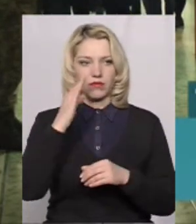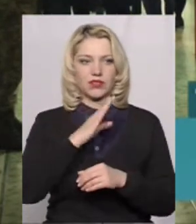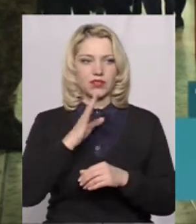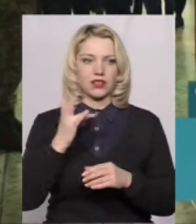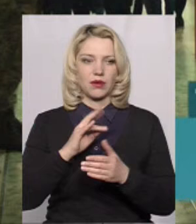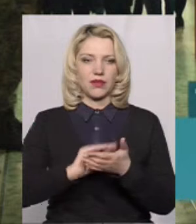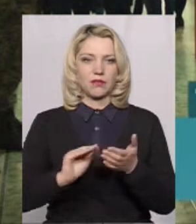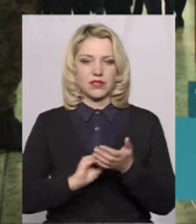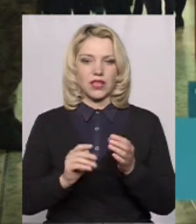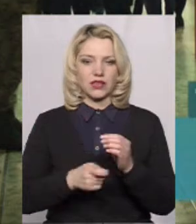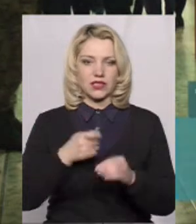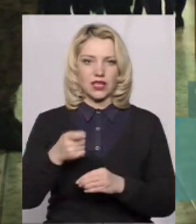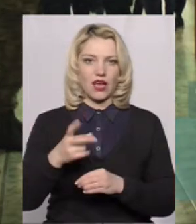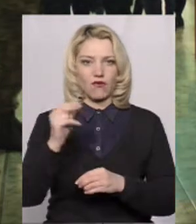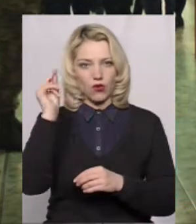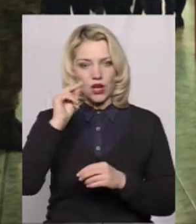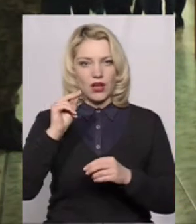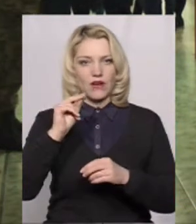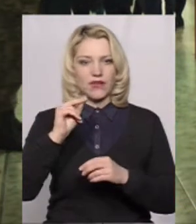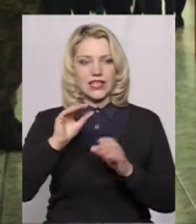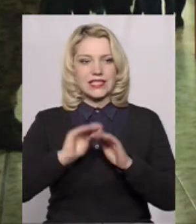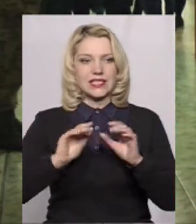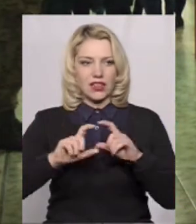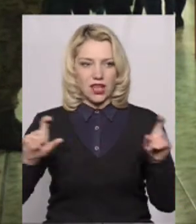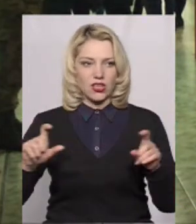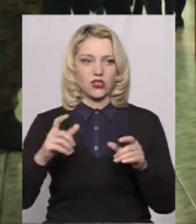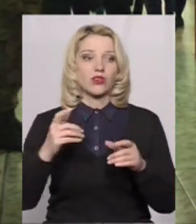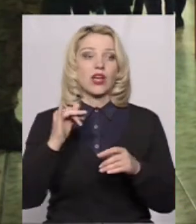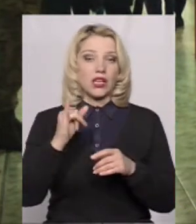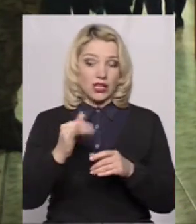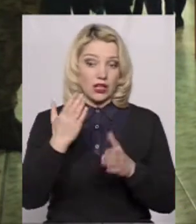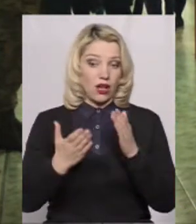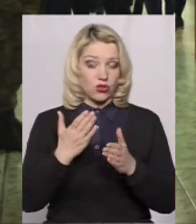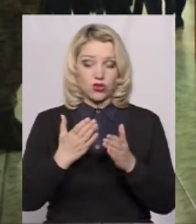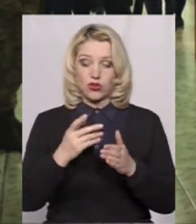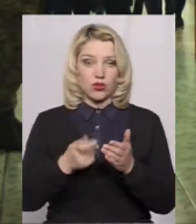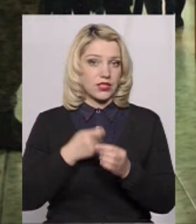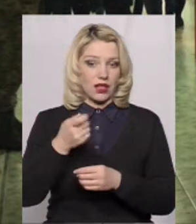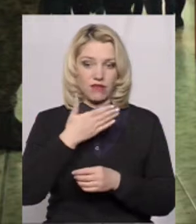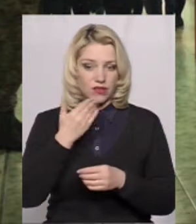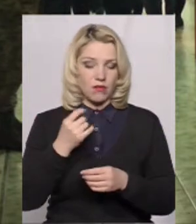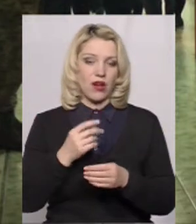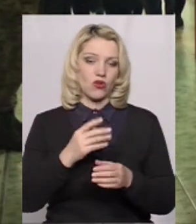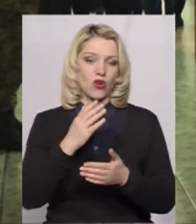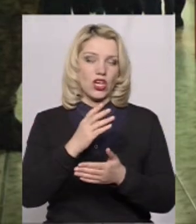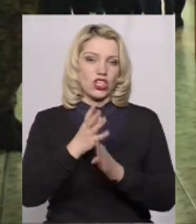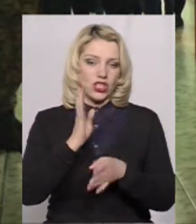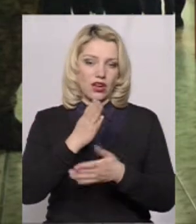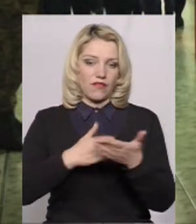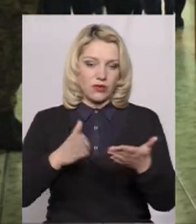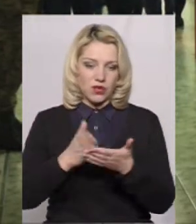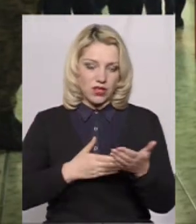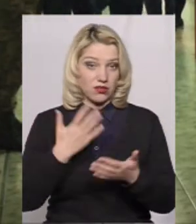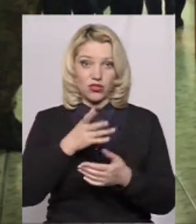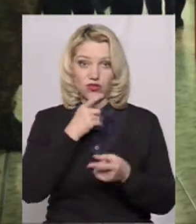дошкільний заклад. Якщо вони цієї заяви не пишуть, черга відміняється і ставиться інша дитина до зрахування. Тобто, батьки